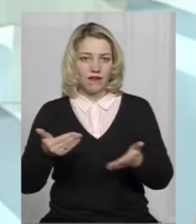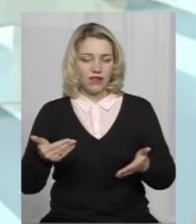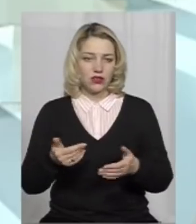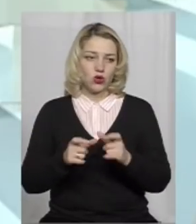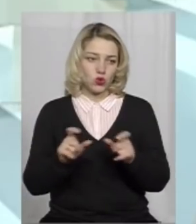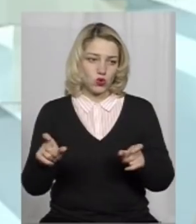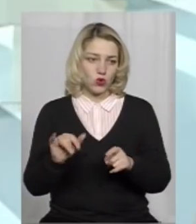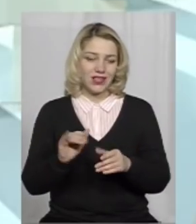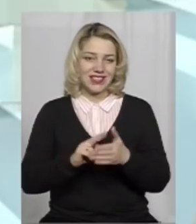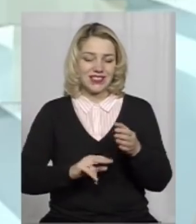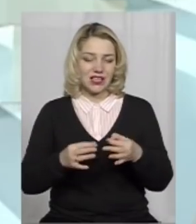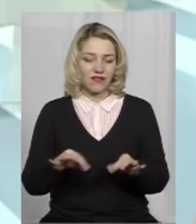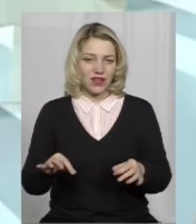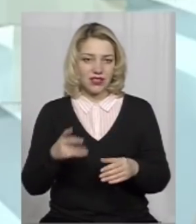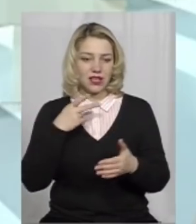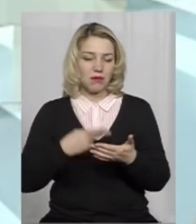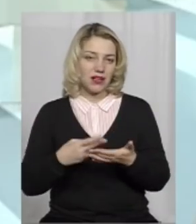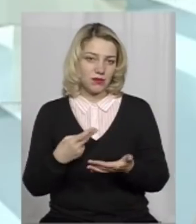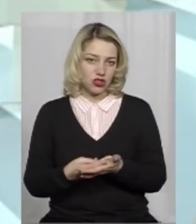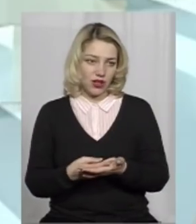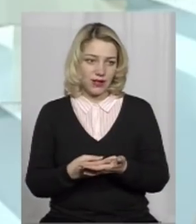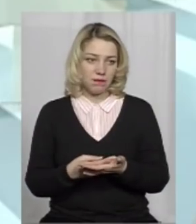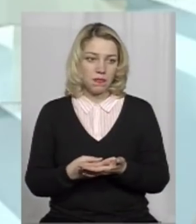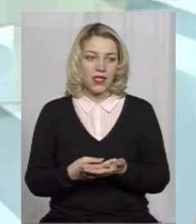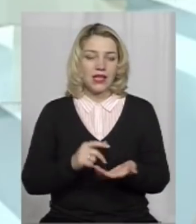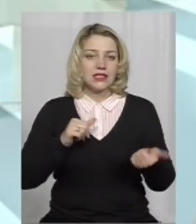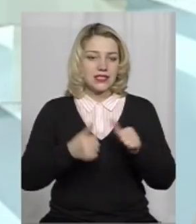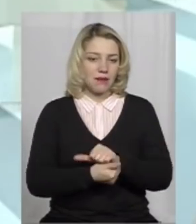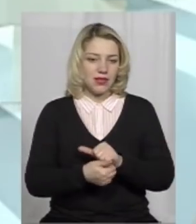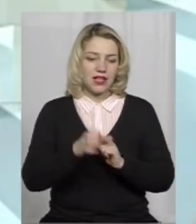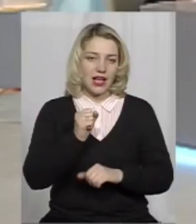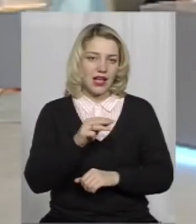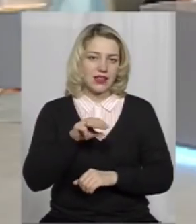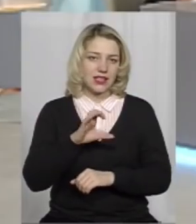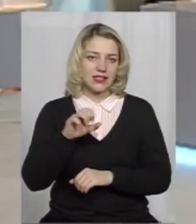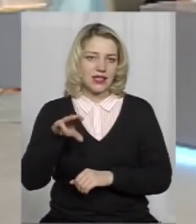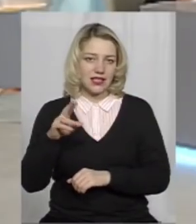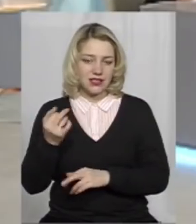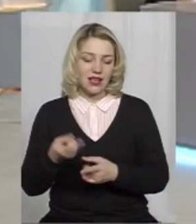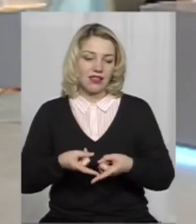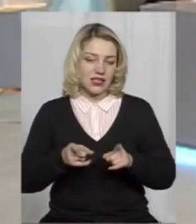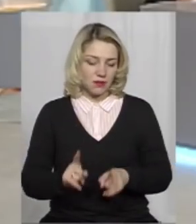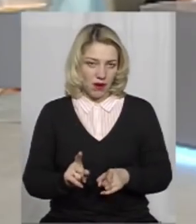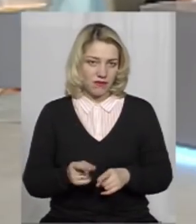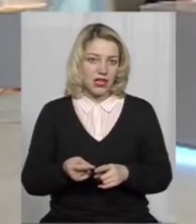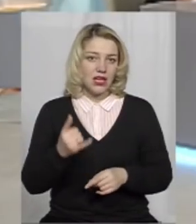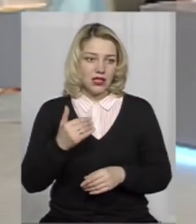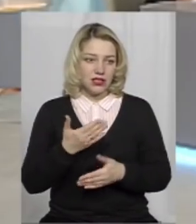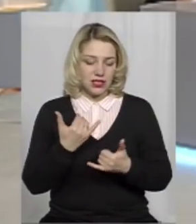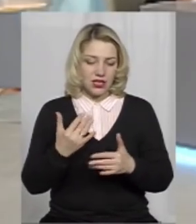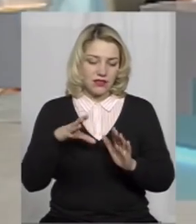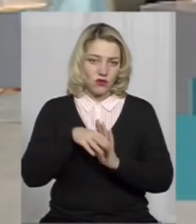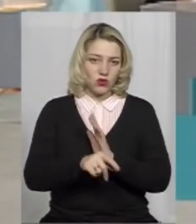І сертифікація передбачає заміну атестації. Насправді. Зараз